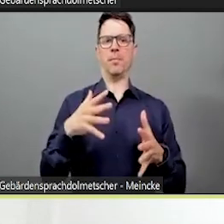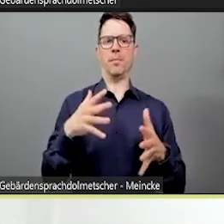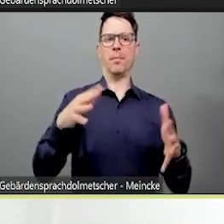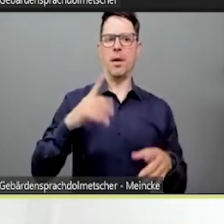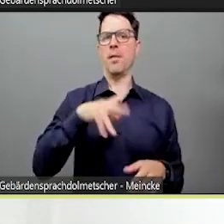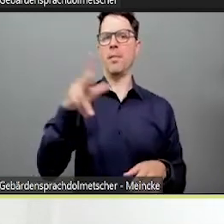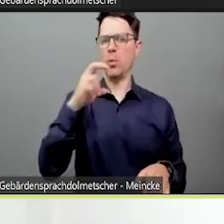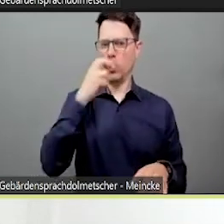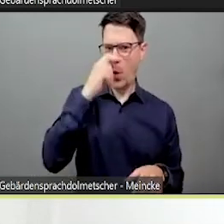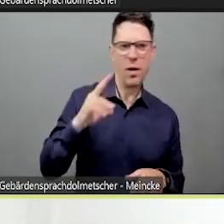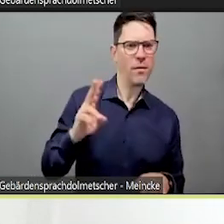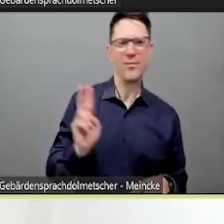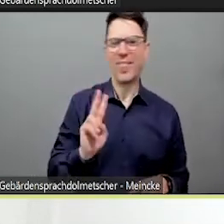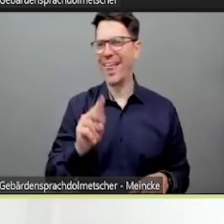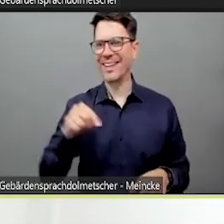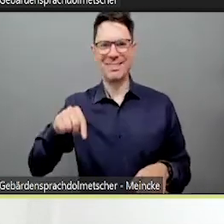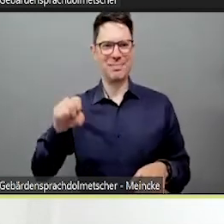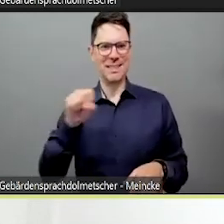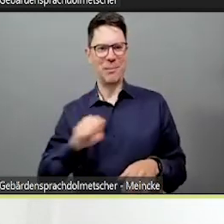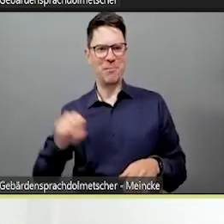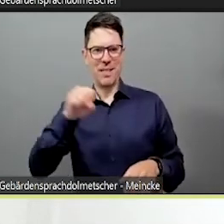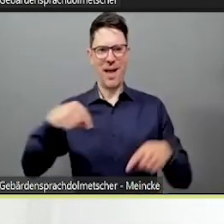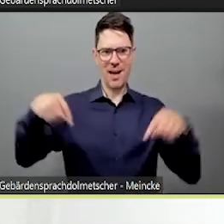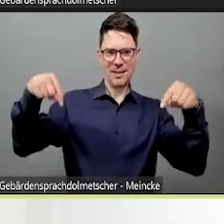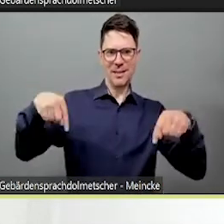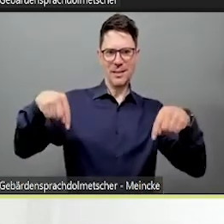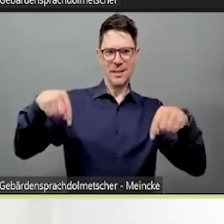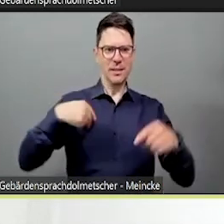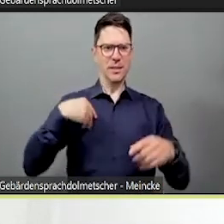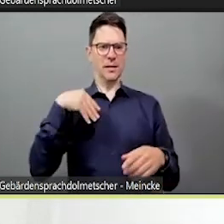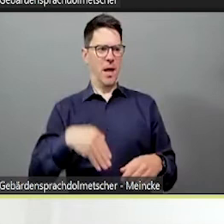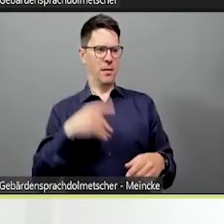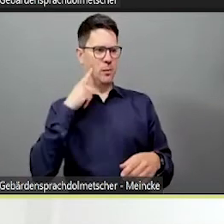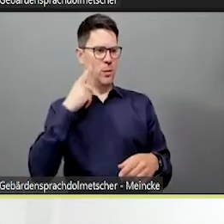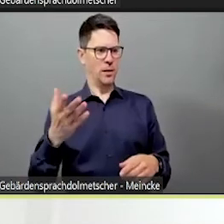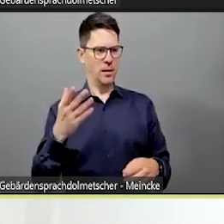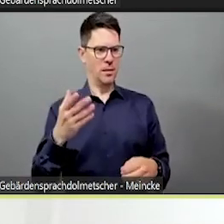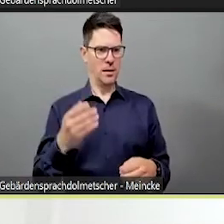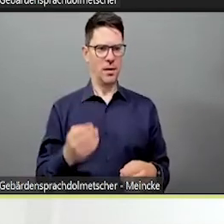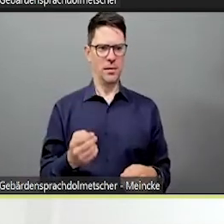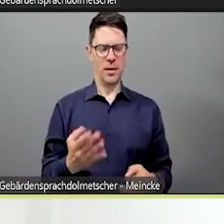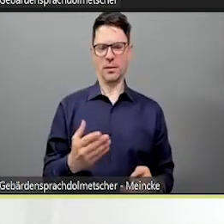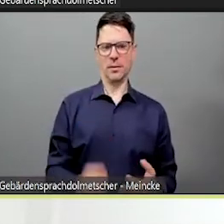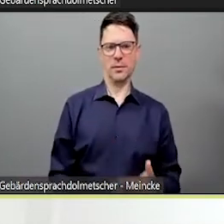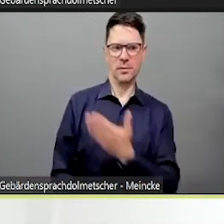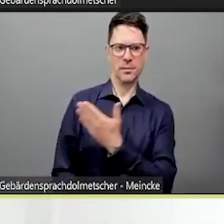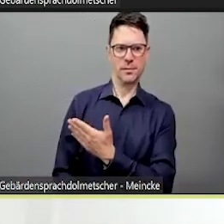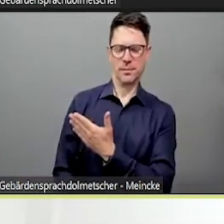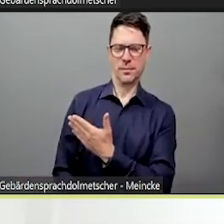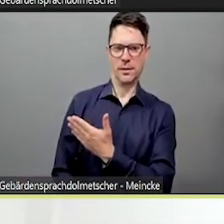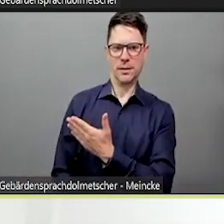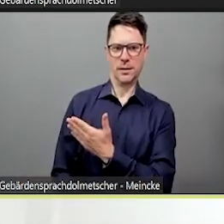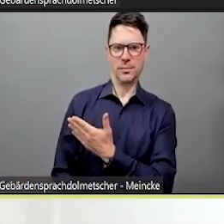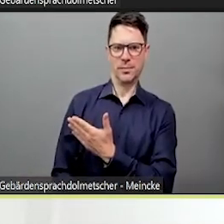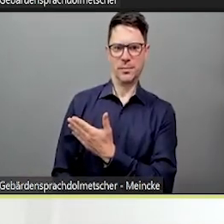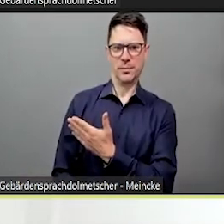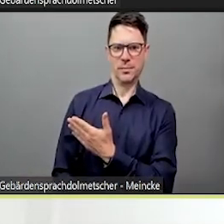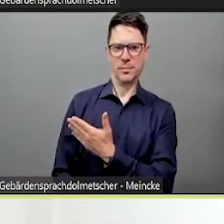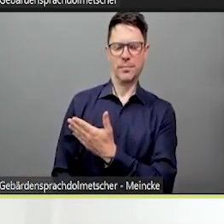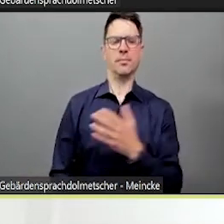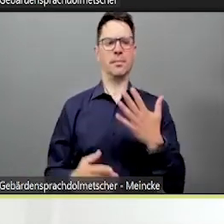Studierende gab. Da fand ich es besonders schwierig mit dem Vorstellen und dem gegenseitig Kennenlernen. Sie kennen ja vielleicht die klassische